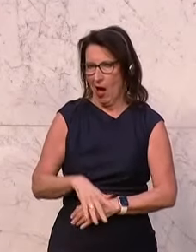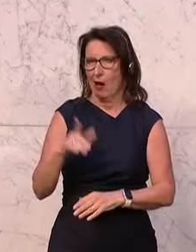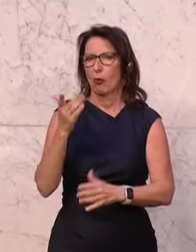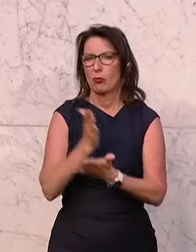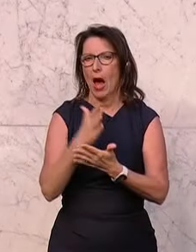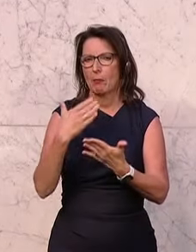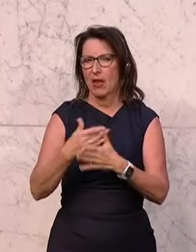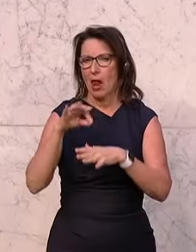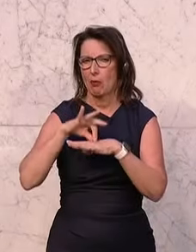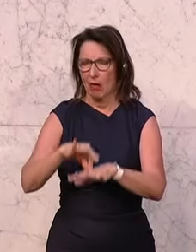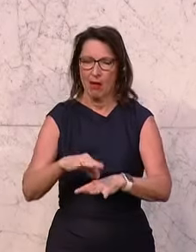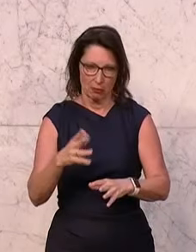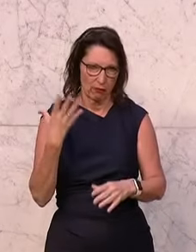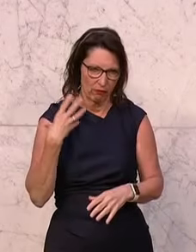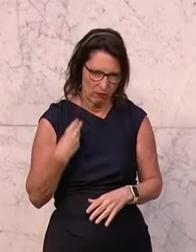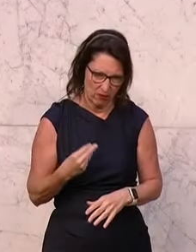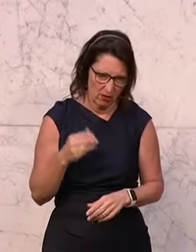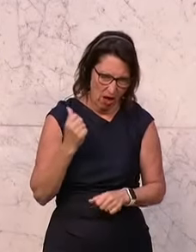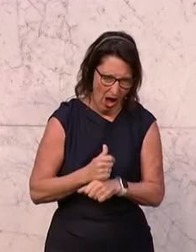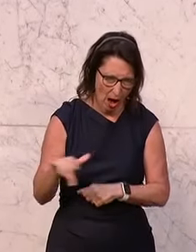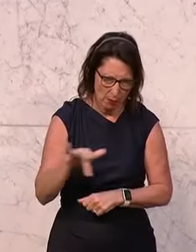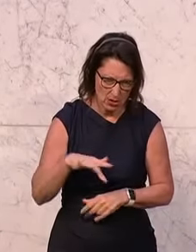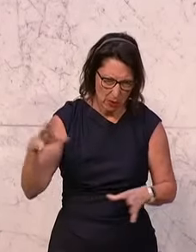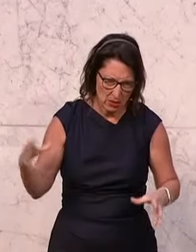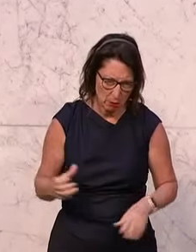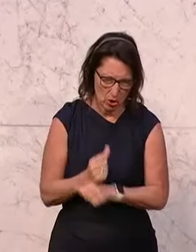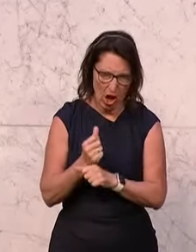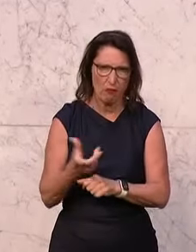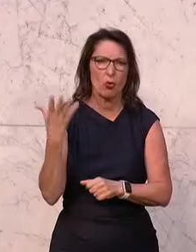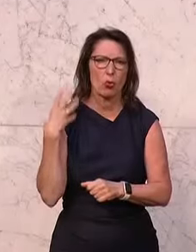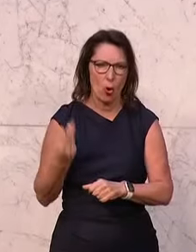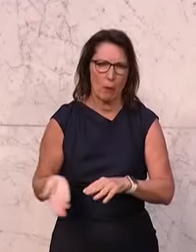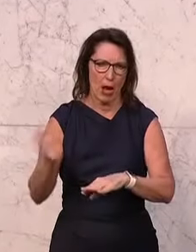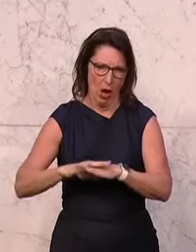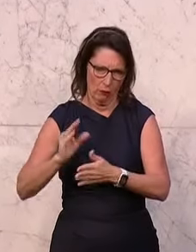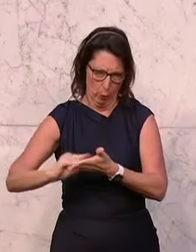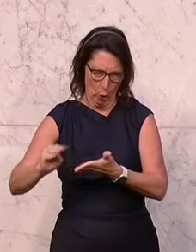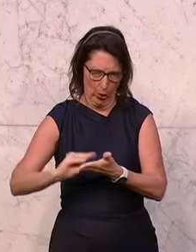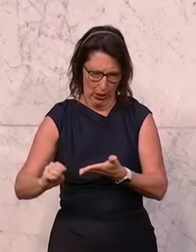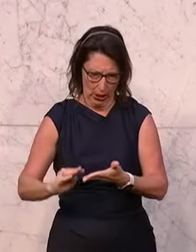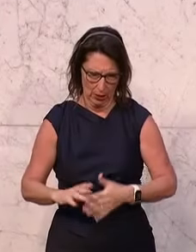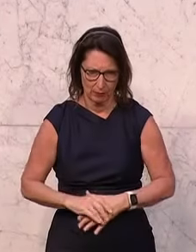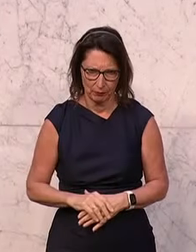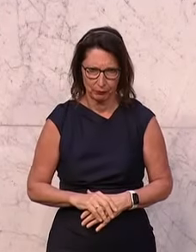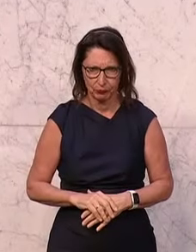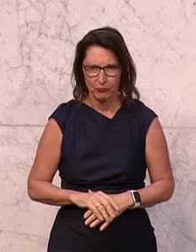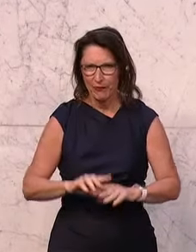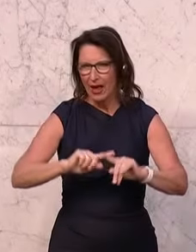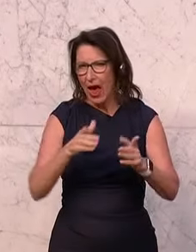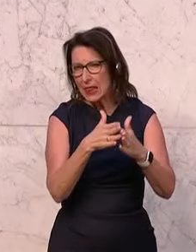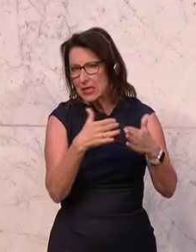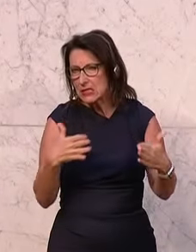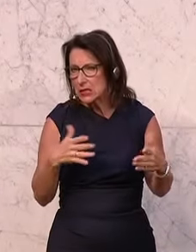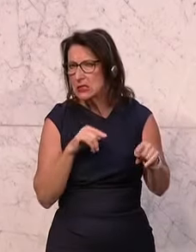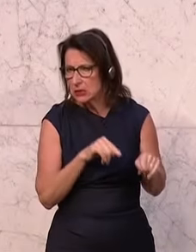Postenschacher und Bürokratieaufbau in Rheinkultur, Herr Finanzminister. In der anderen Sektion, wenn man